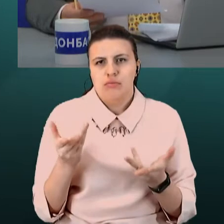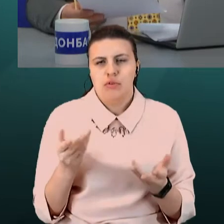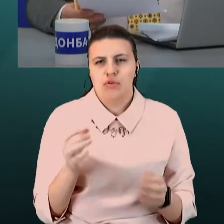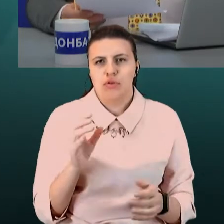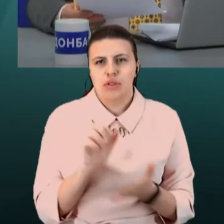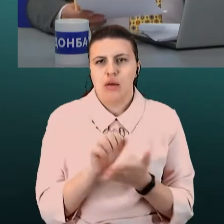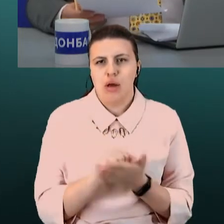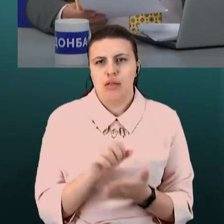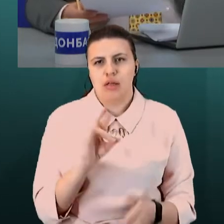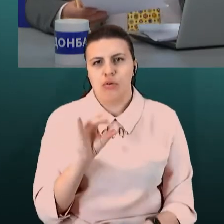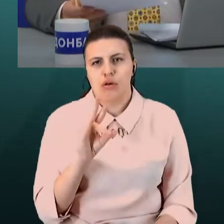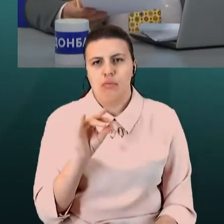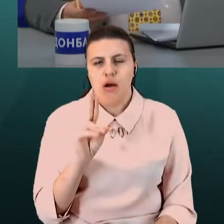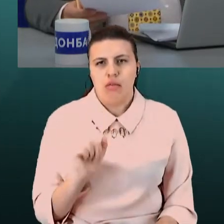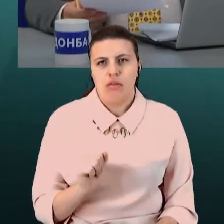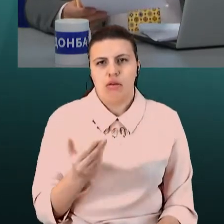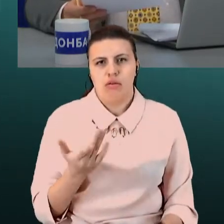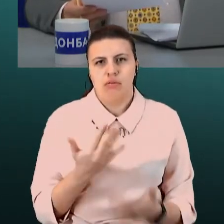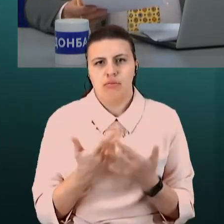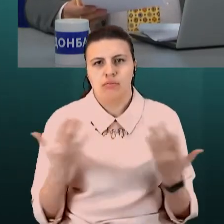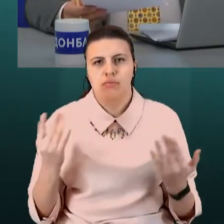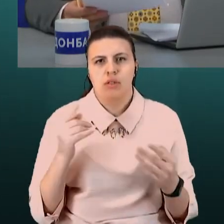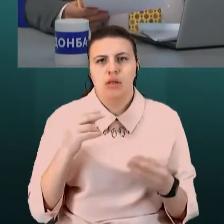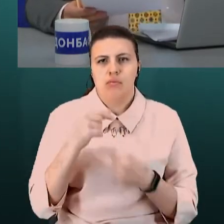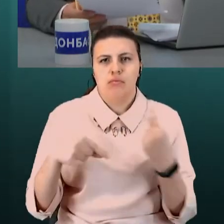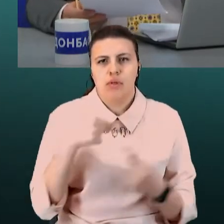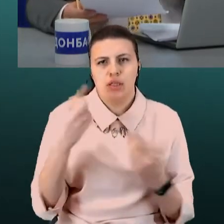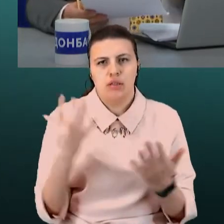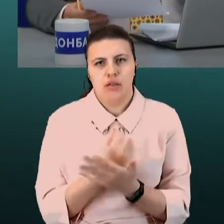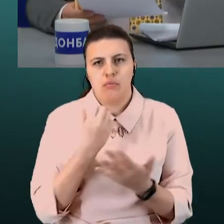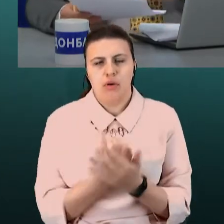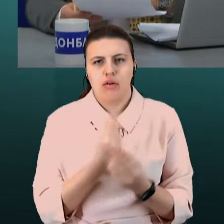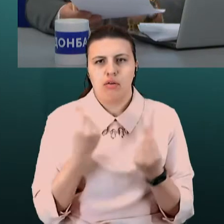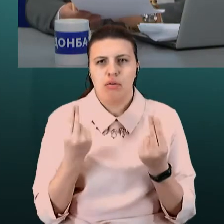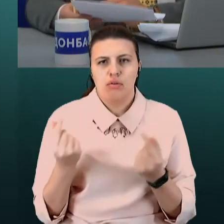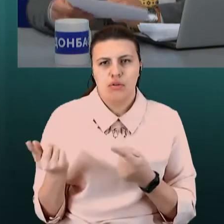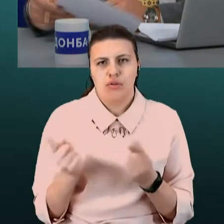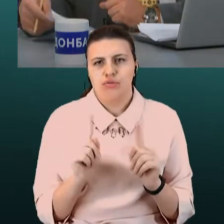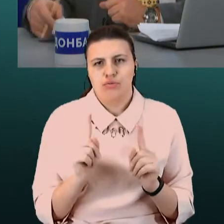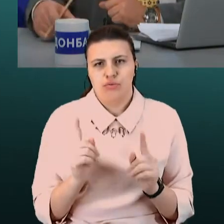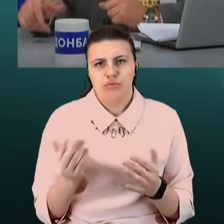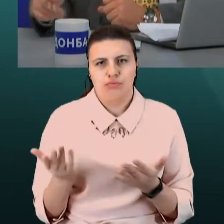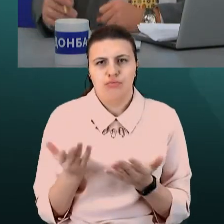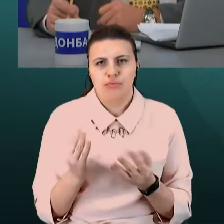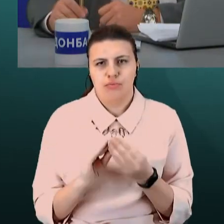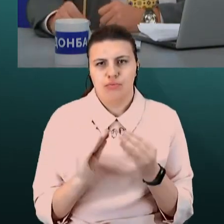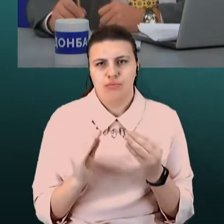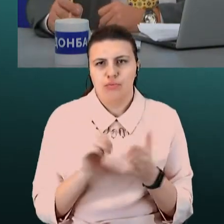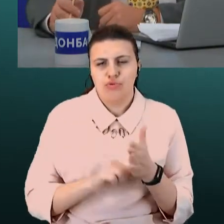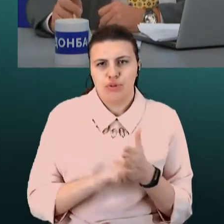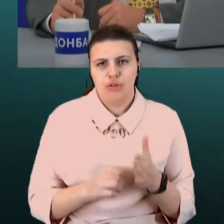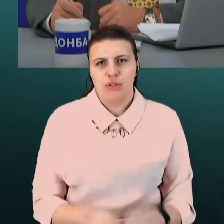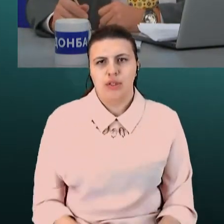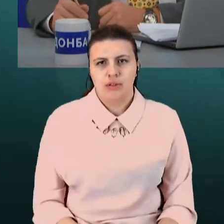Складні економічні правила ведення бізнесу і заробляння грошей? Чи щось інше, що скажете? Ну, взагалі,